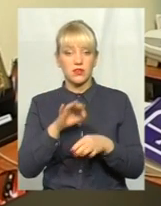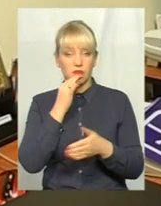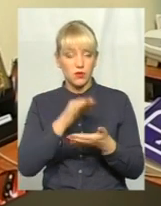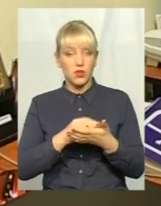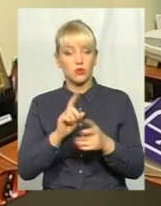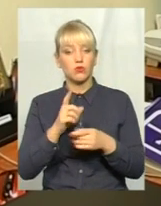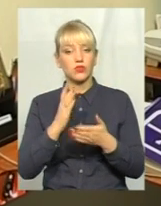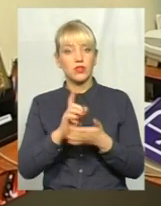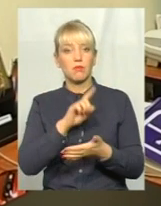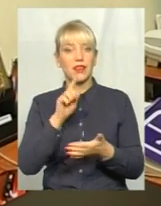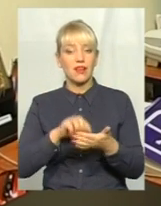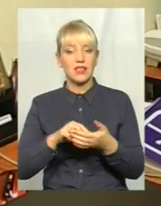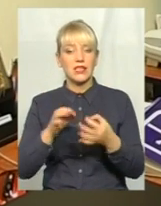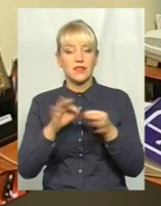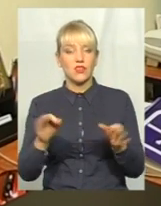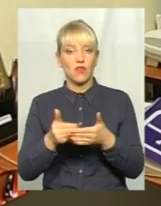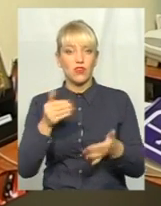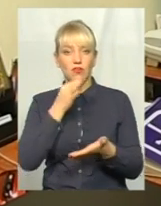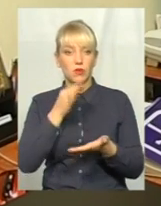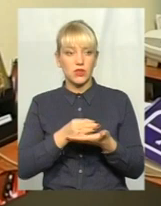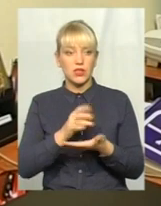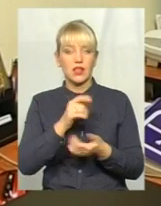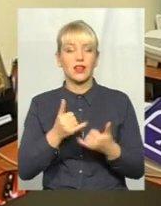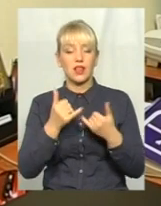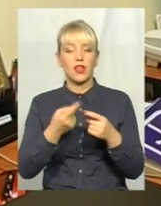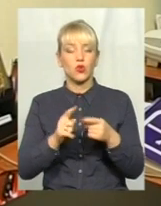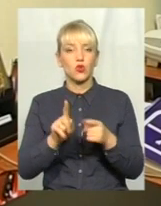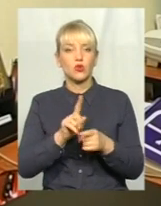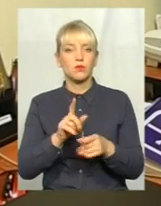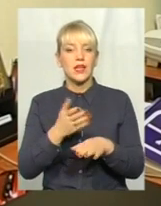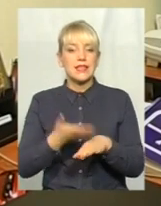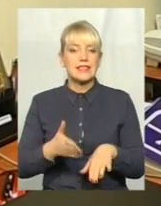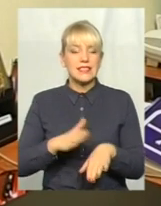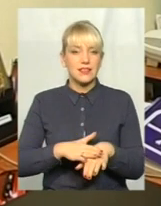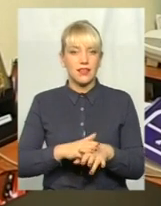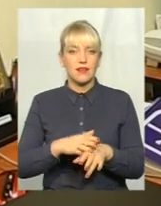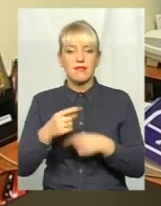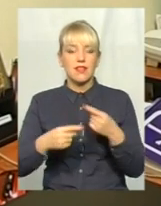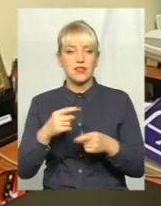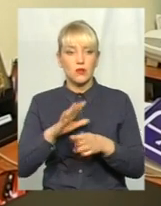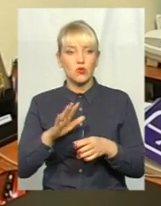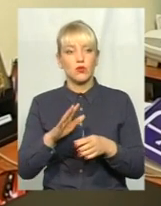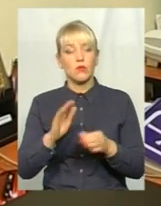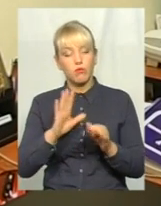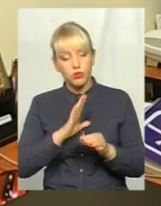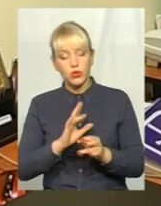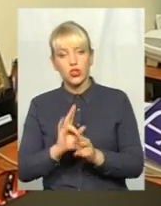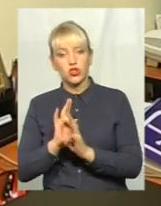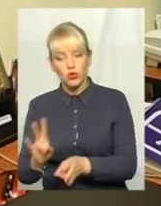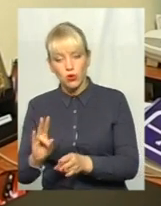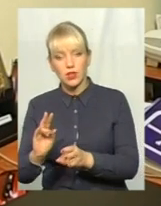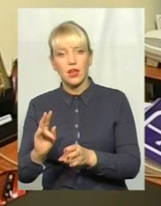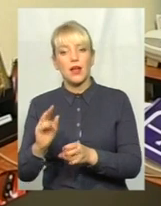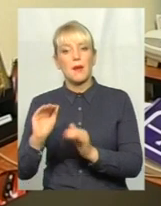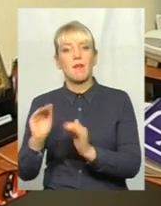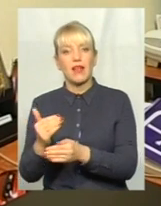питання звільнення від відповідальності, і для того, щоб відвернути більш тяжкі наслідки, було заподійно менші наслідки. Пошкоджений автомобіль, але